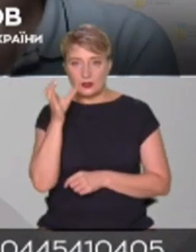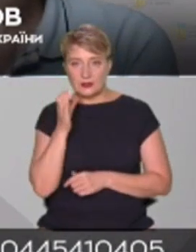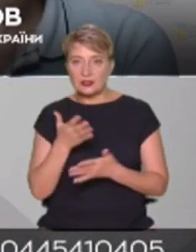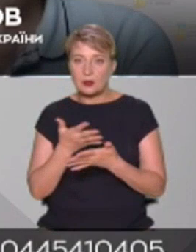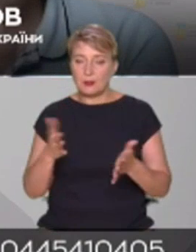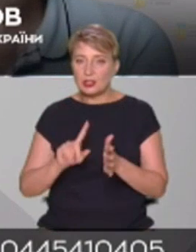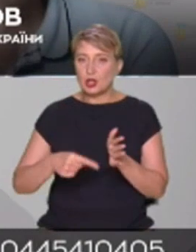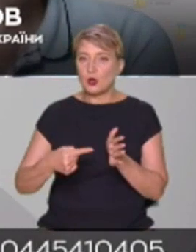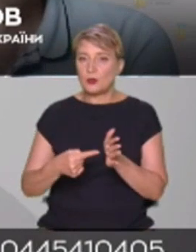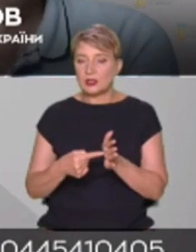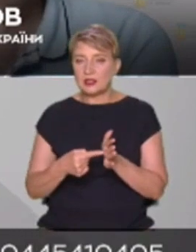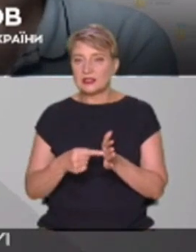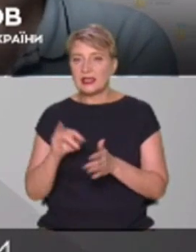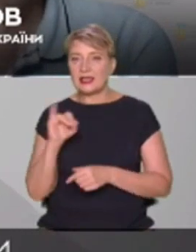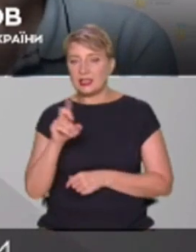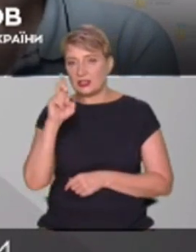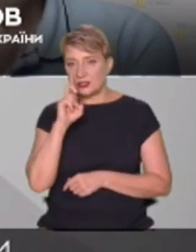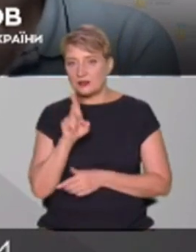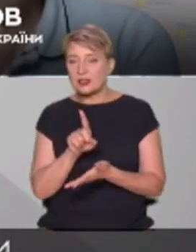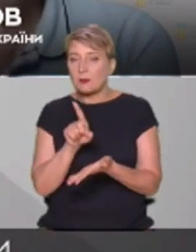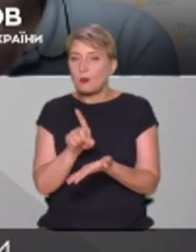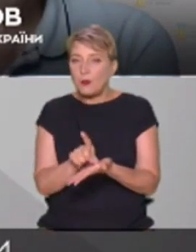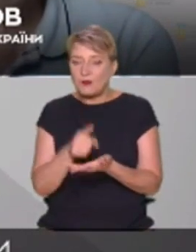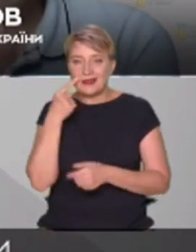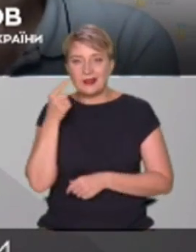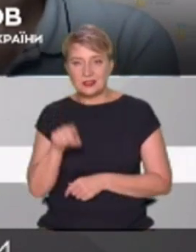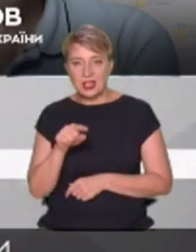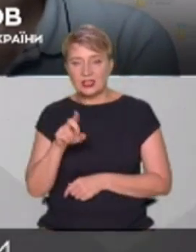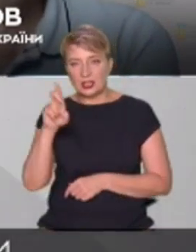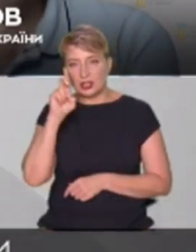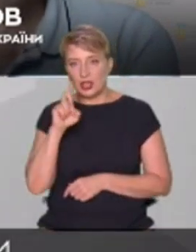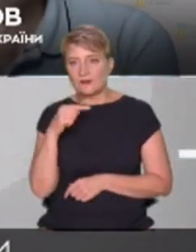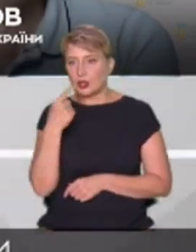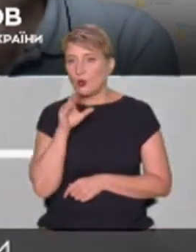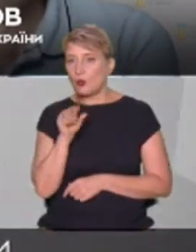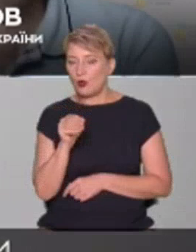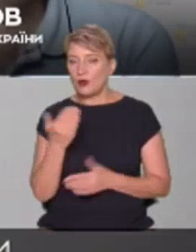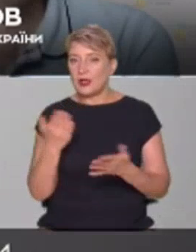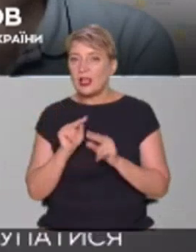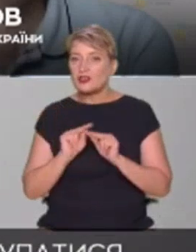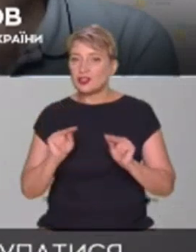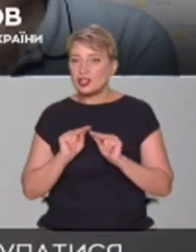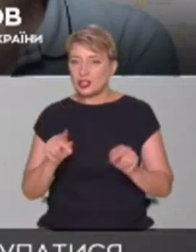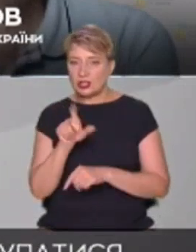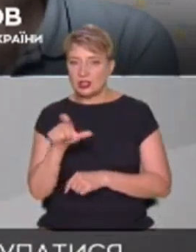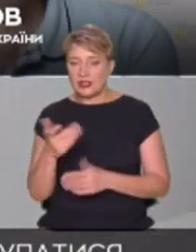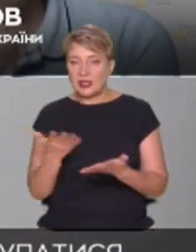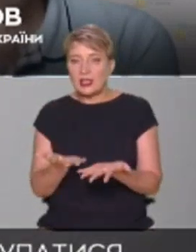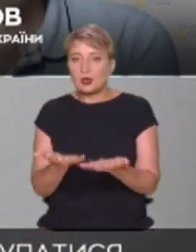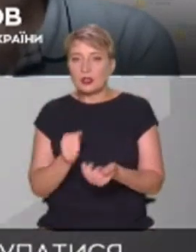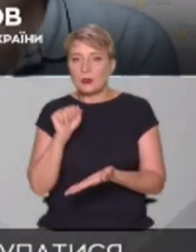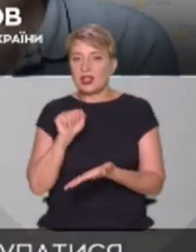державному, має володіти державною мовою. По-друге, вчителі, які отримували диплом, обов'язково складали,